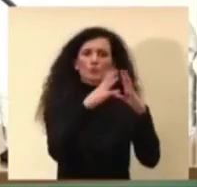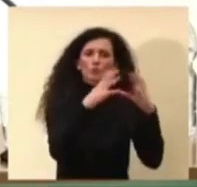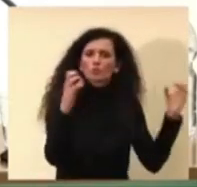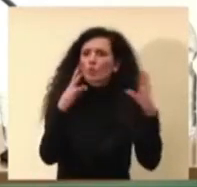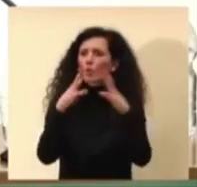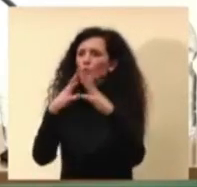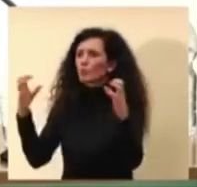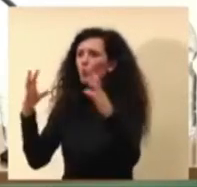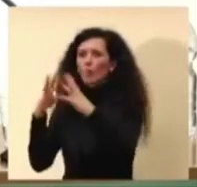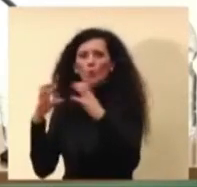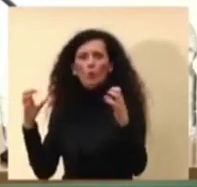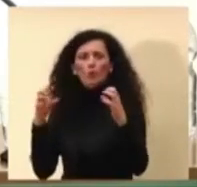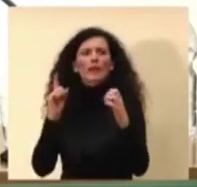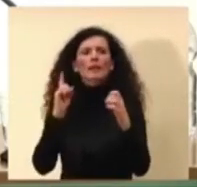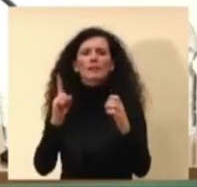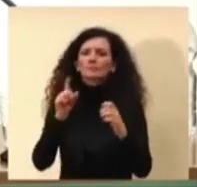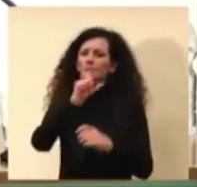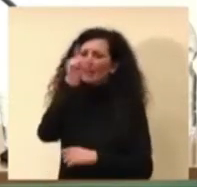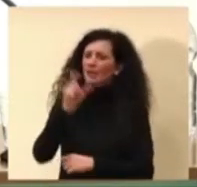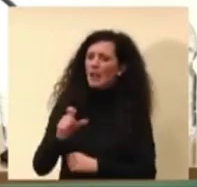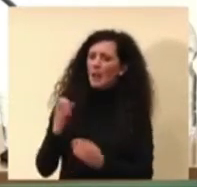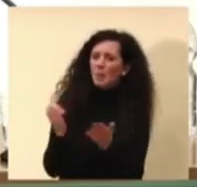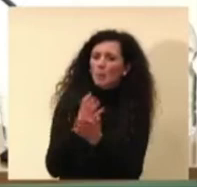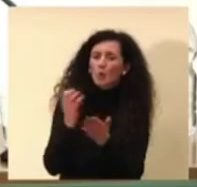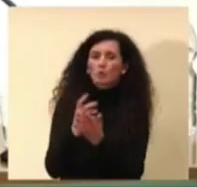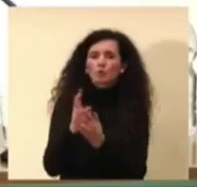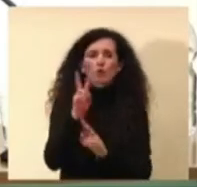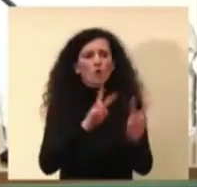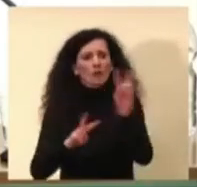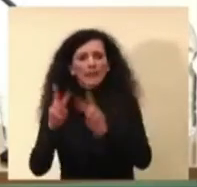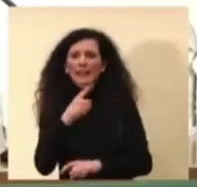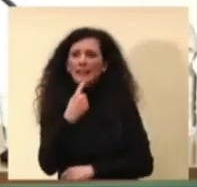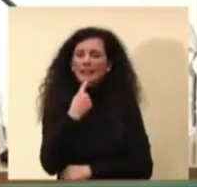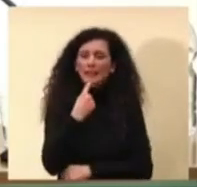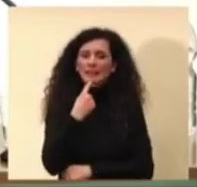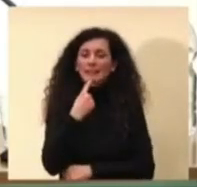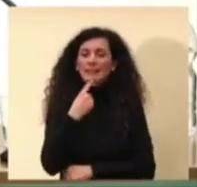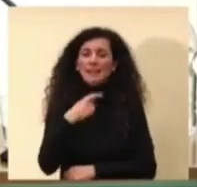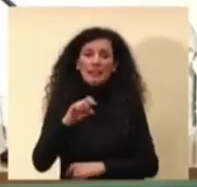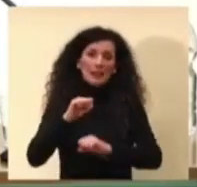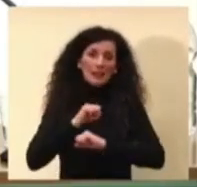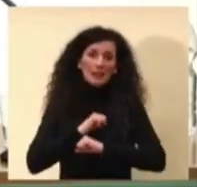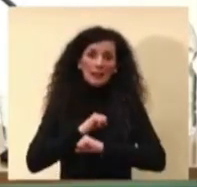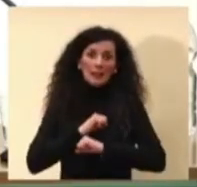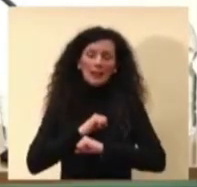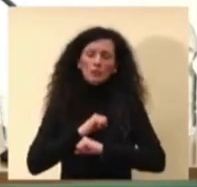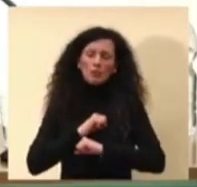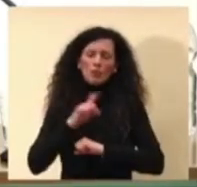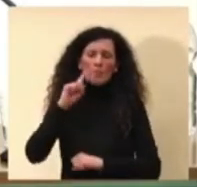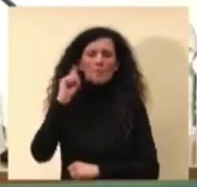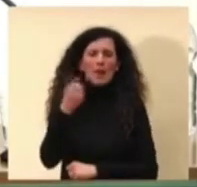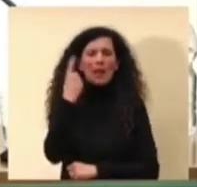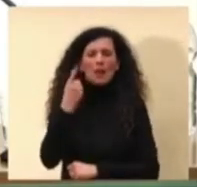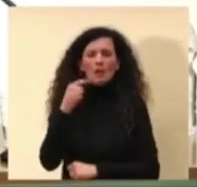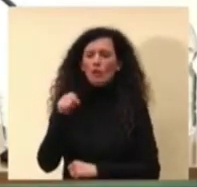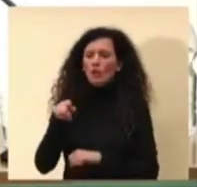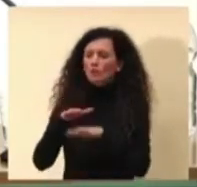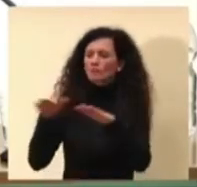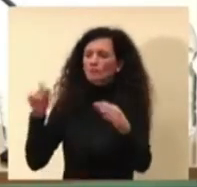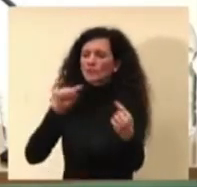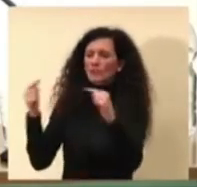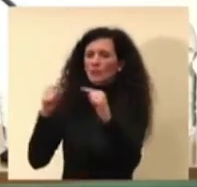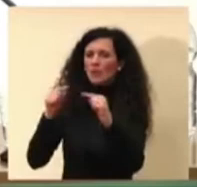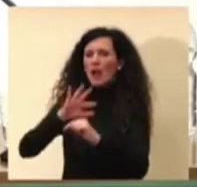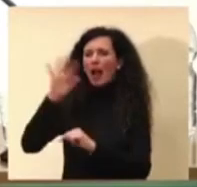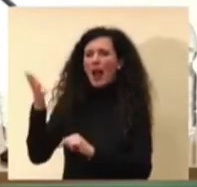sia un argomento che pertiene a altri tavoli istituzionali, non certo al Comitato